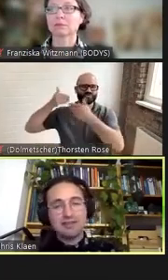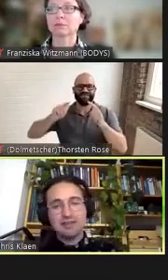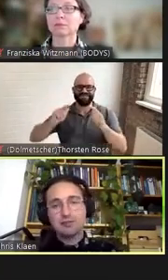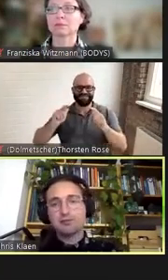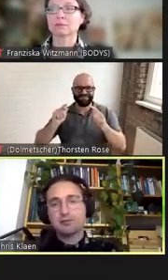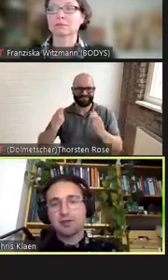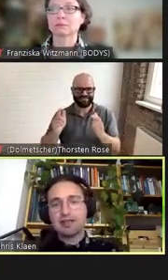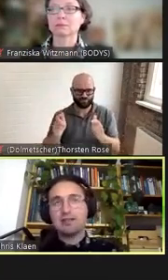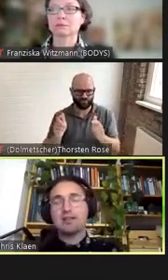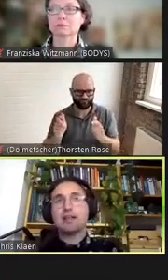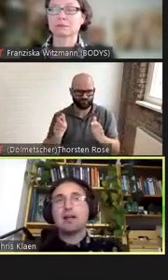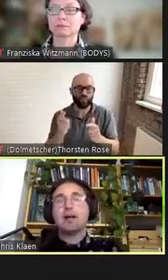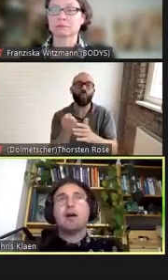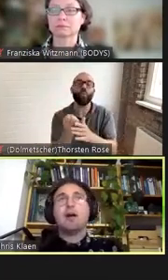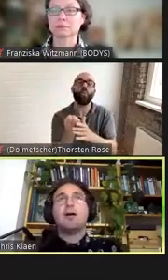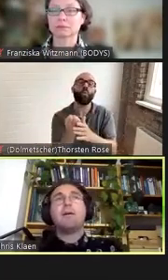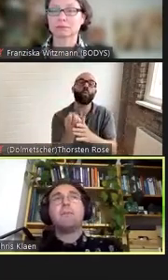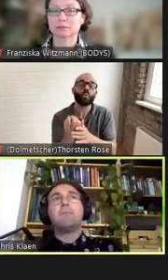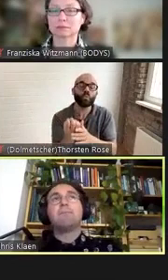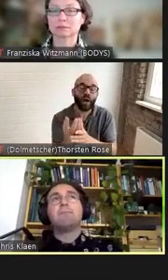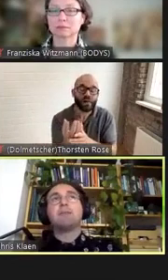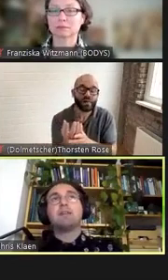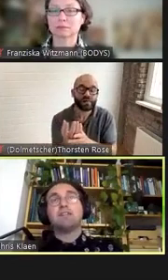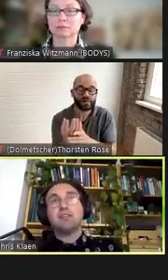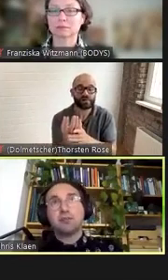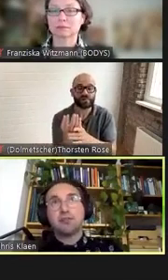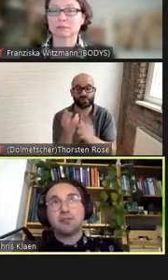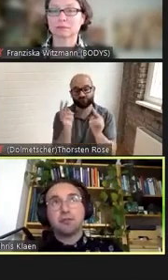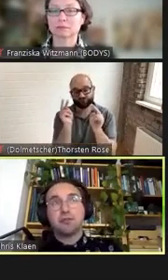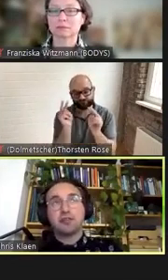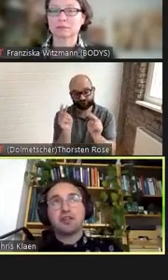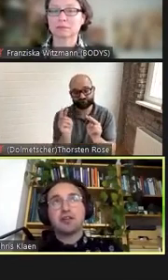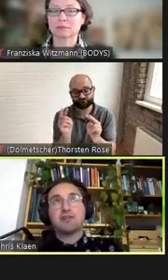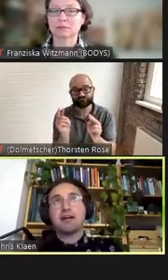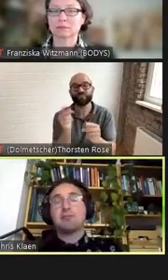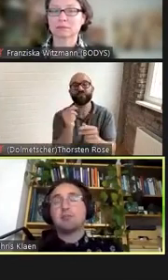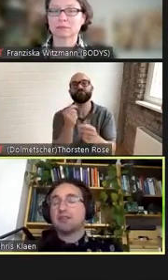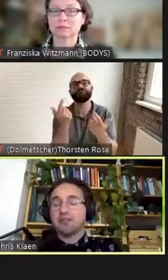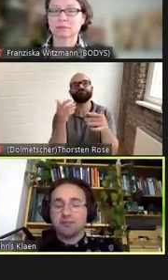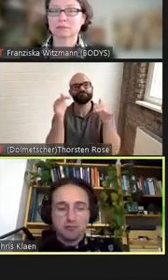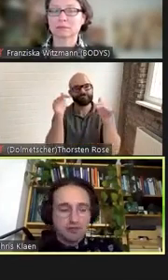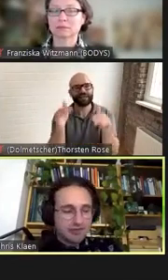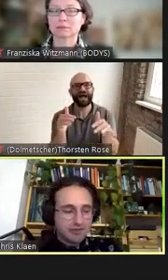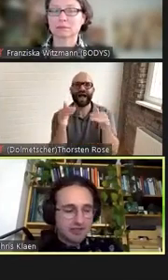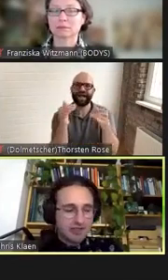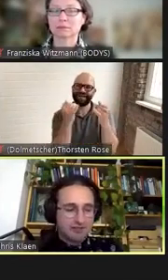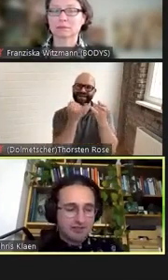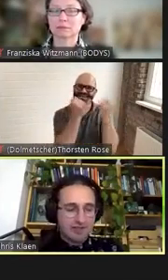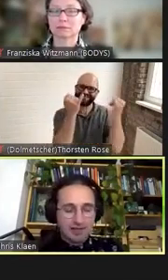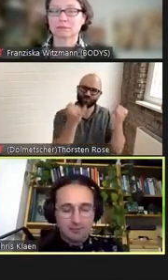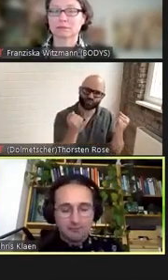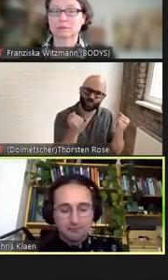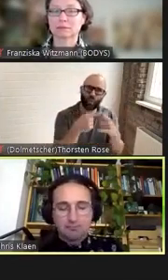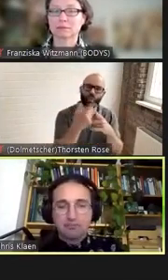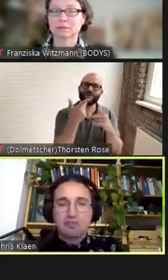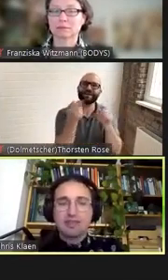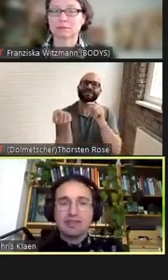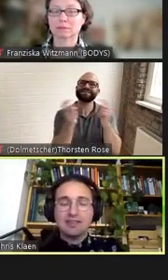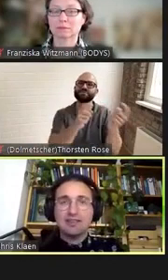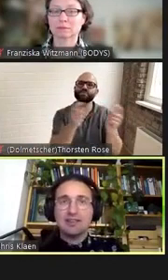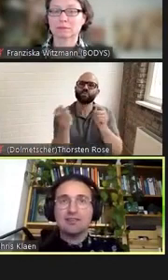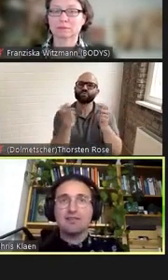viel kulturell Institutionen geschaffen haben und Diskurse geschaffen haben,